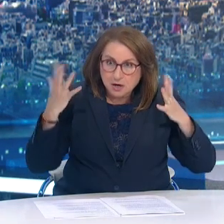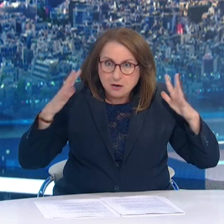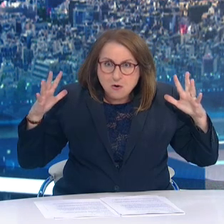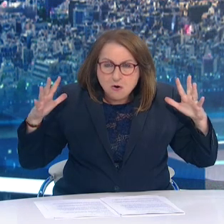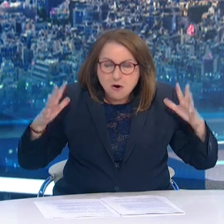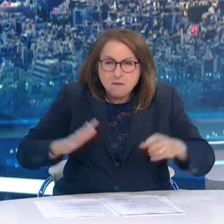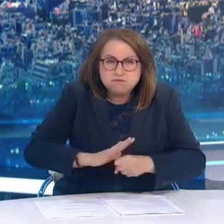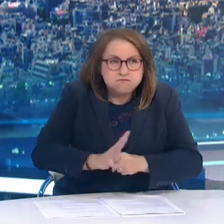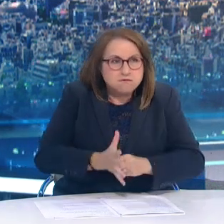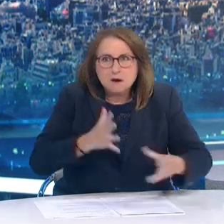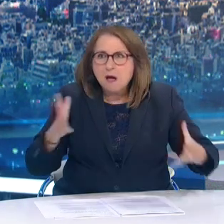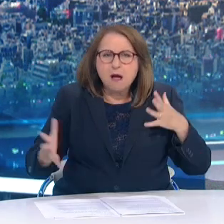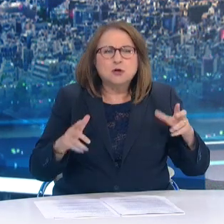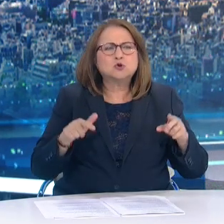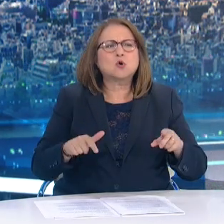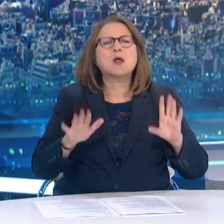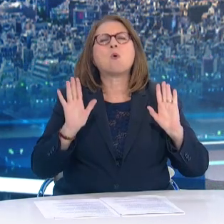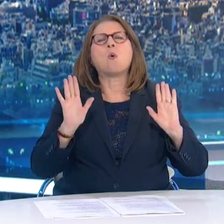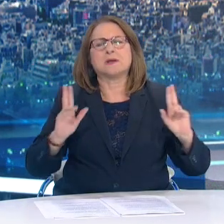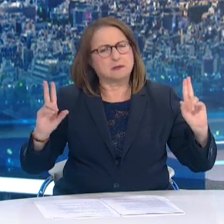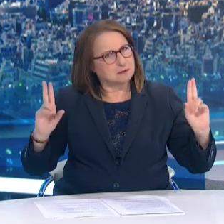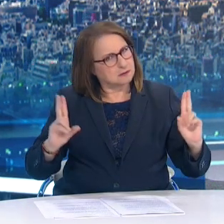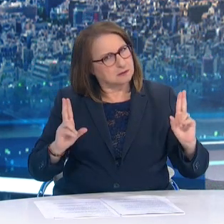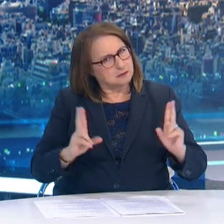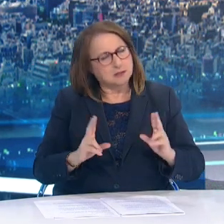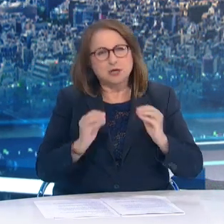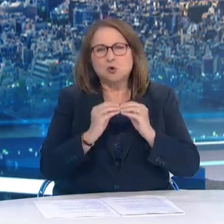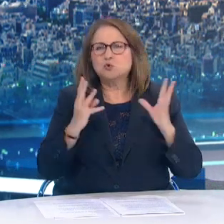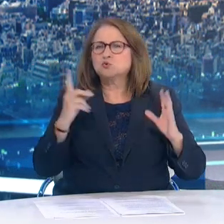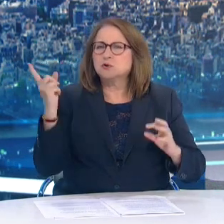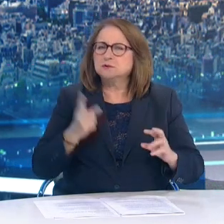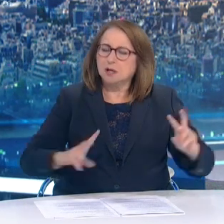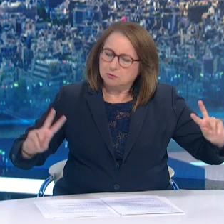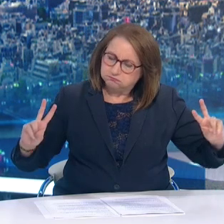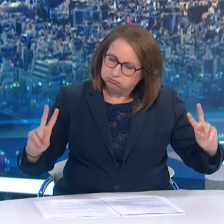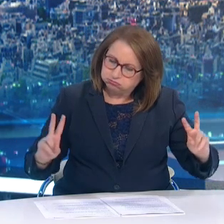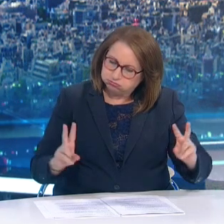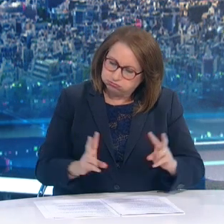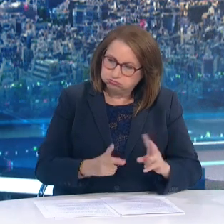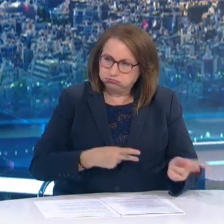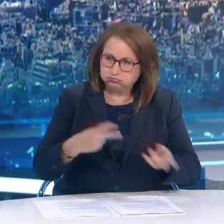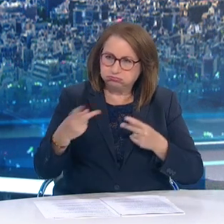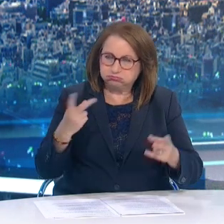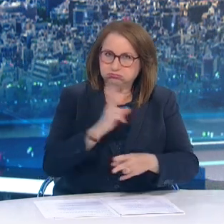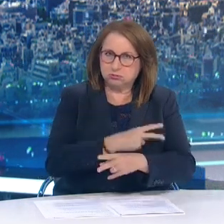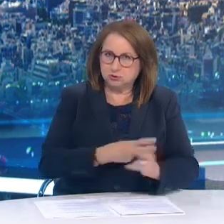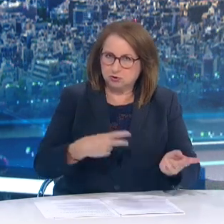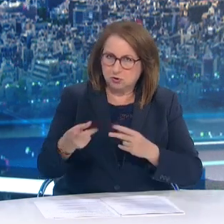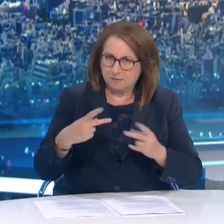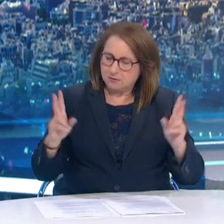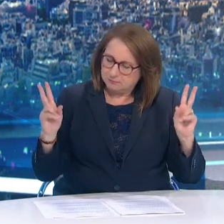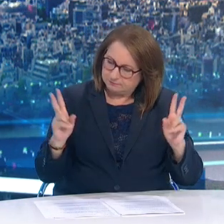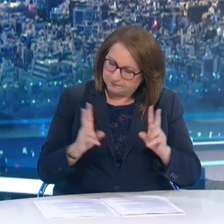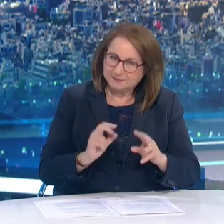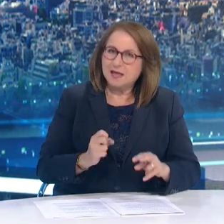μονάδας εντατικής θεραπείας εντός της τελευταίας εβδομάδας μειώθηκε κατά 28% επί του συνόλου των ασθενών που βρίσκονται στις